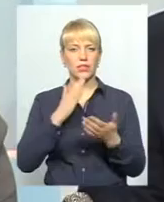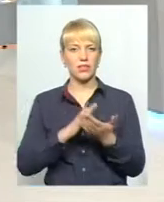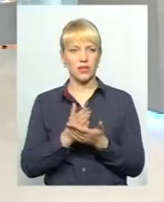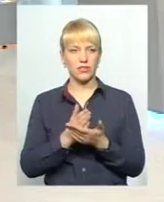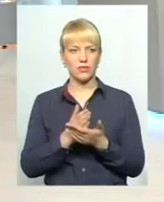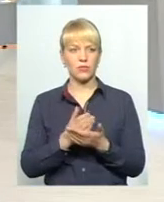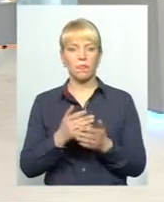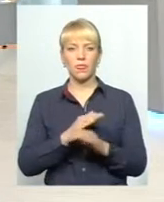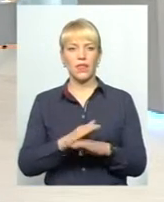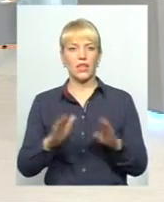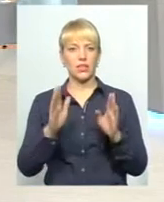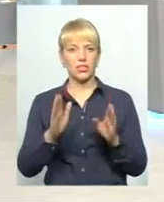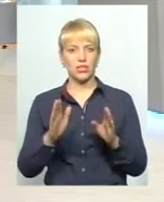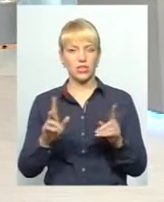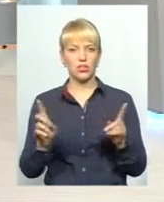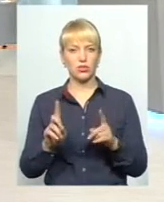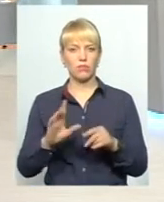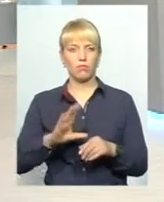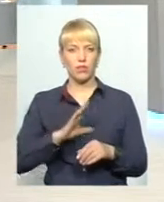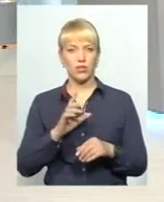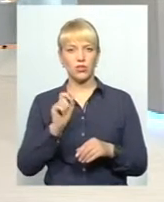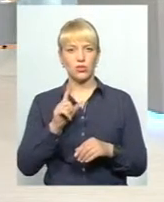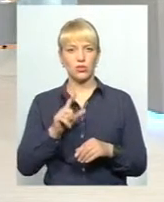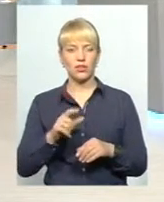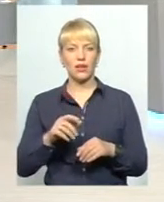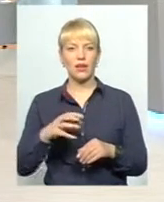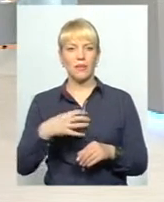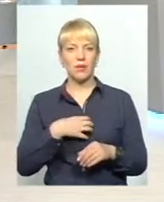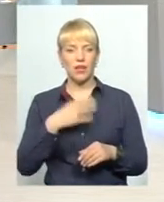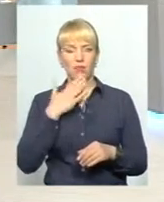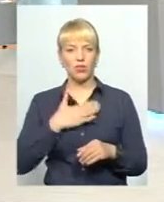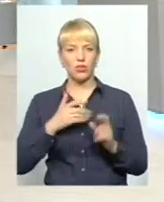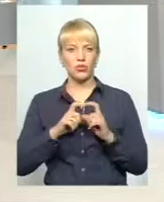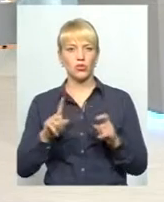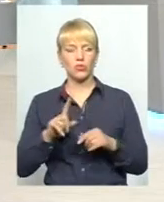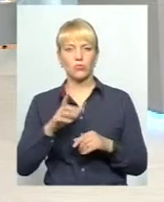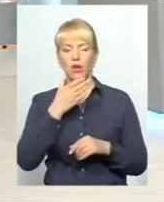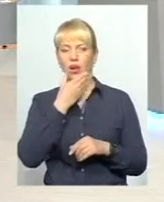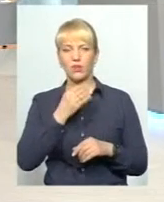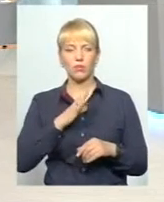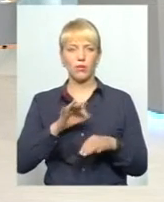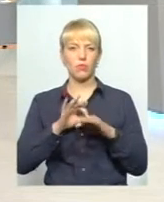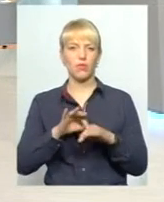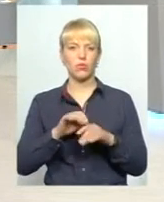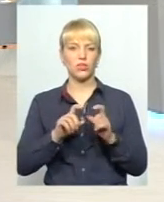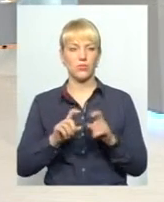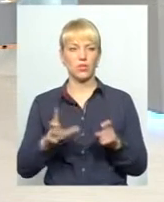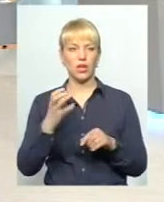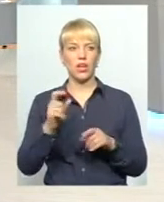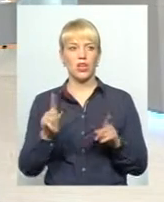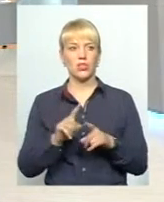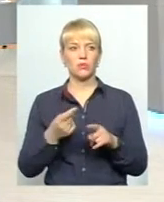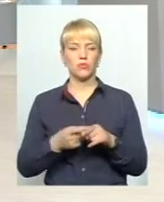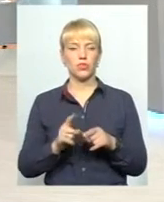Тобто, щоб лише була золота медаль у моєї школи того, що вона гарно поводилася в школі, а ще які